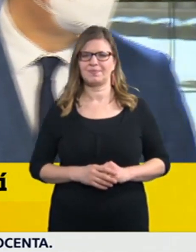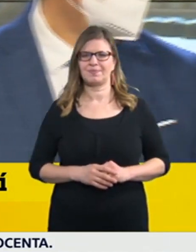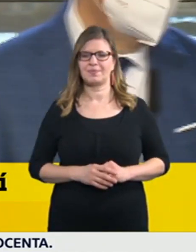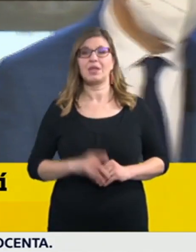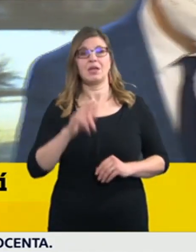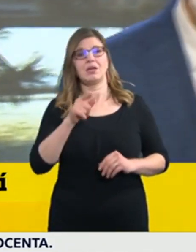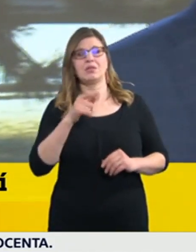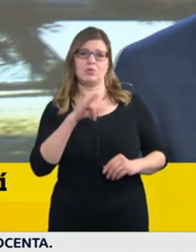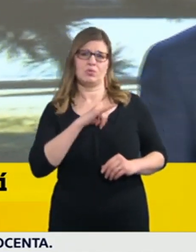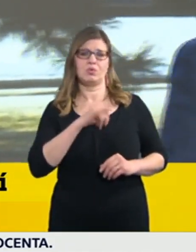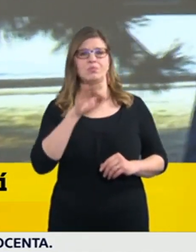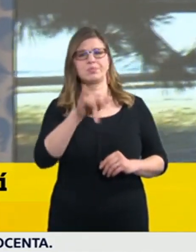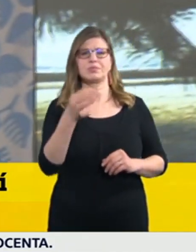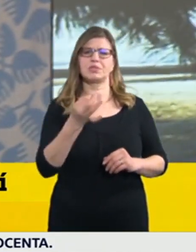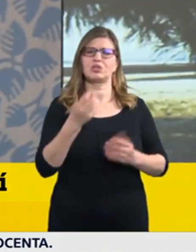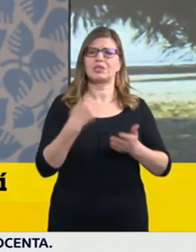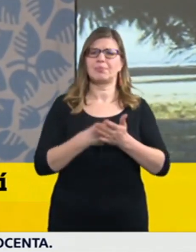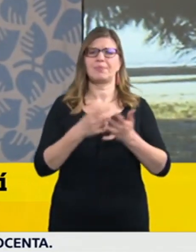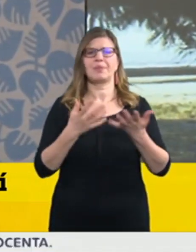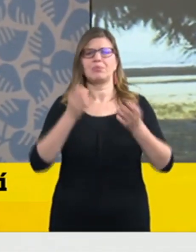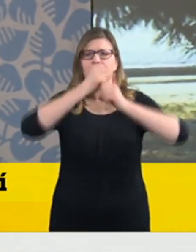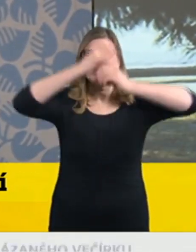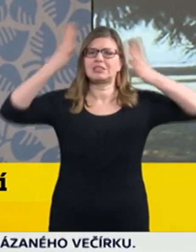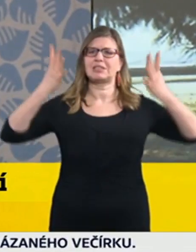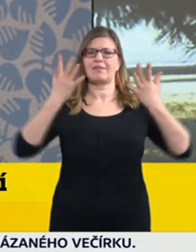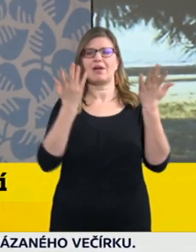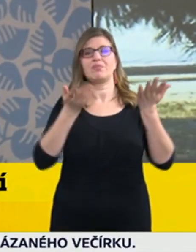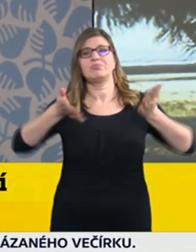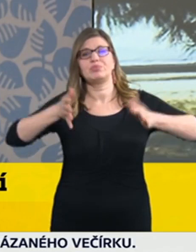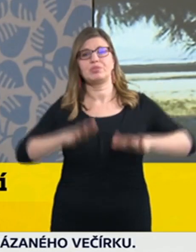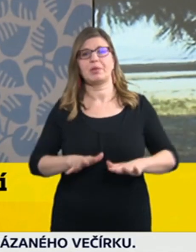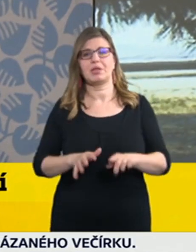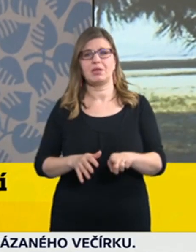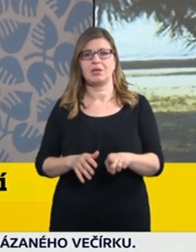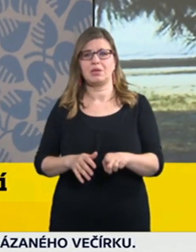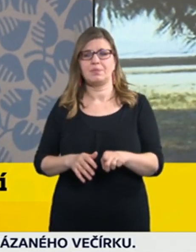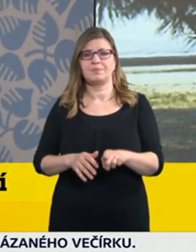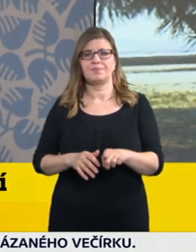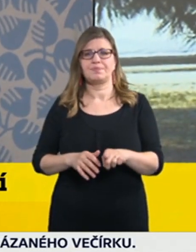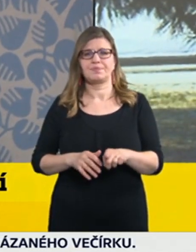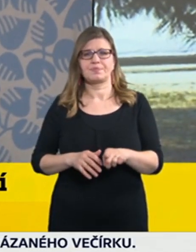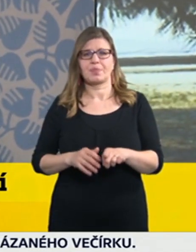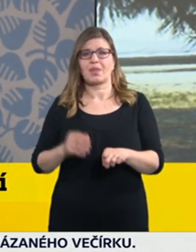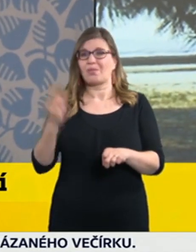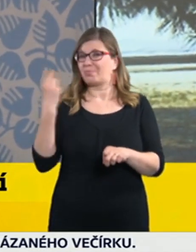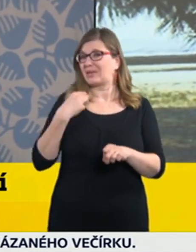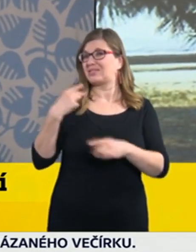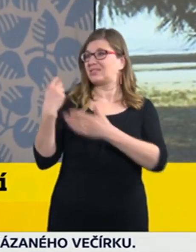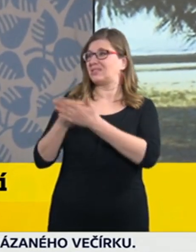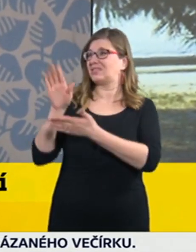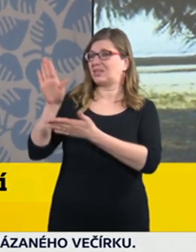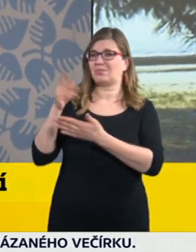nějakou představu o tom, co budete dělat, až se případně, že by se britská mutace v Česku rozšířila,